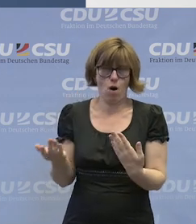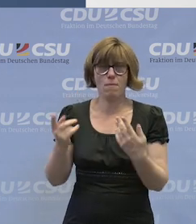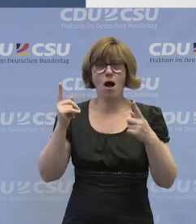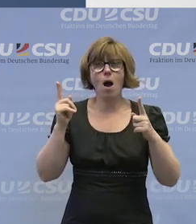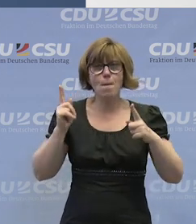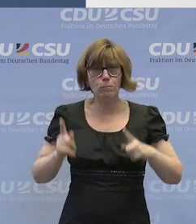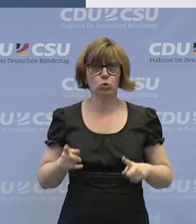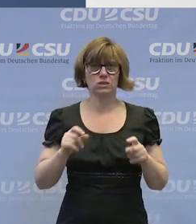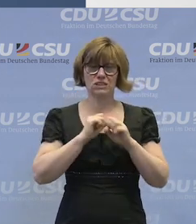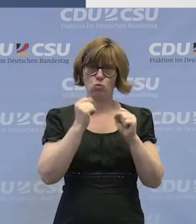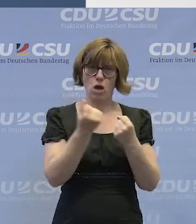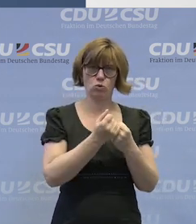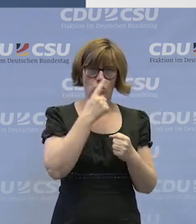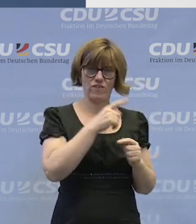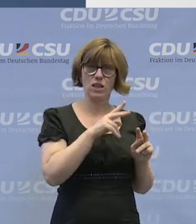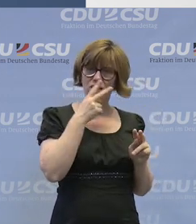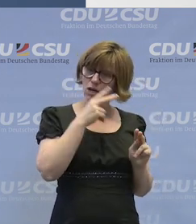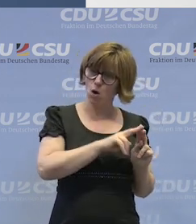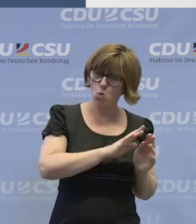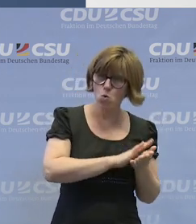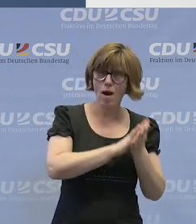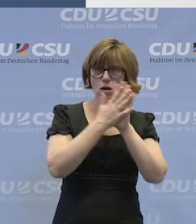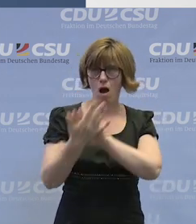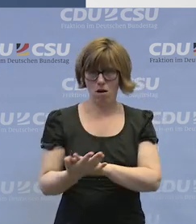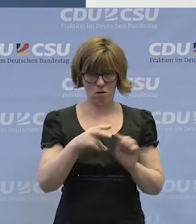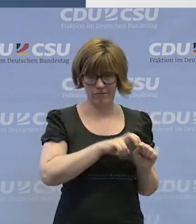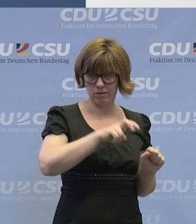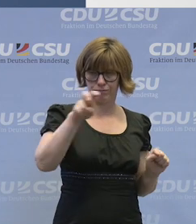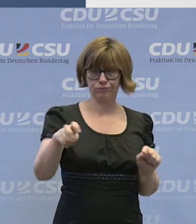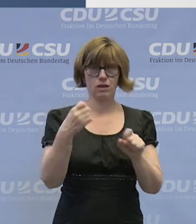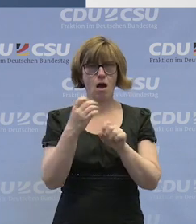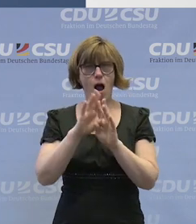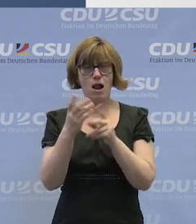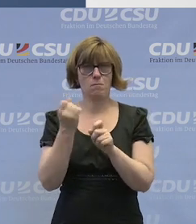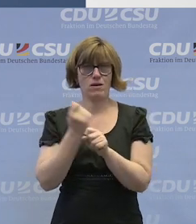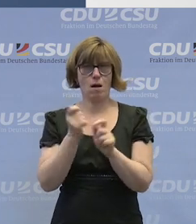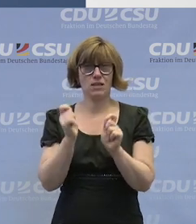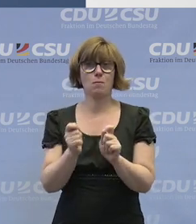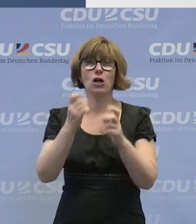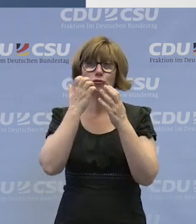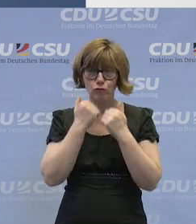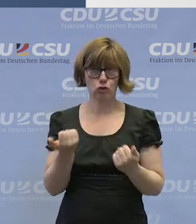muss auch, wenn jemand den Übergang auf den allgemeinen Arbeitsmarkt will,